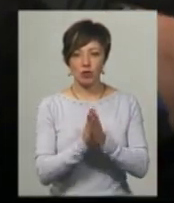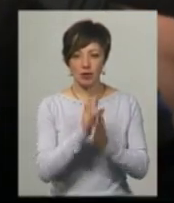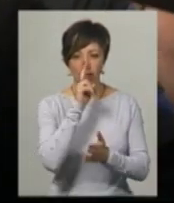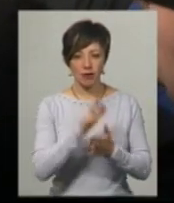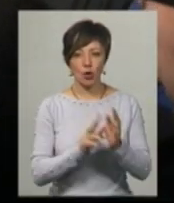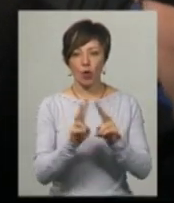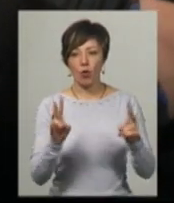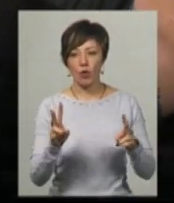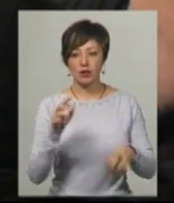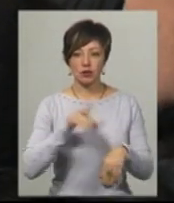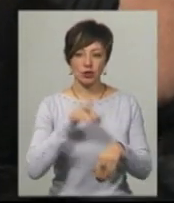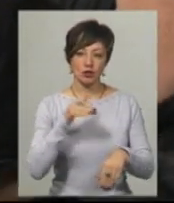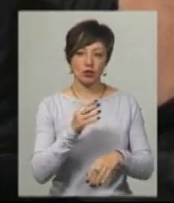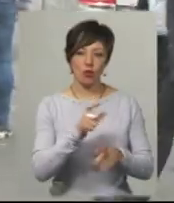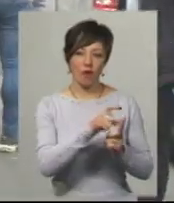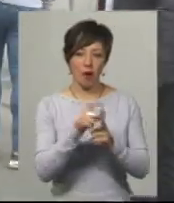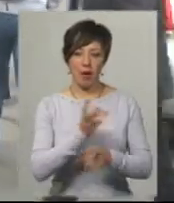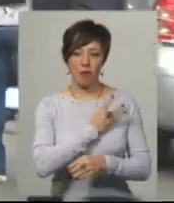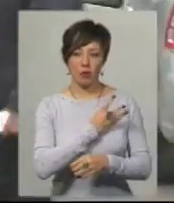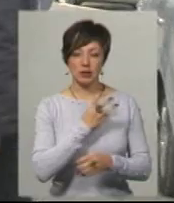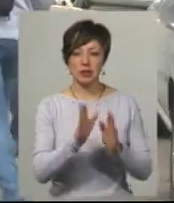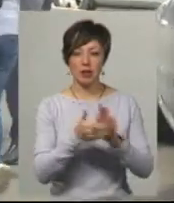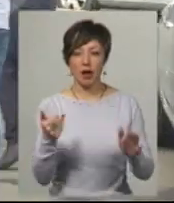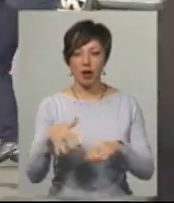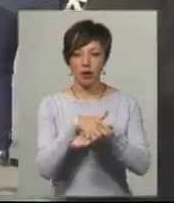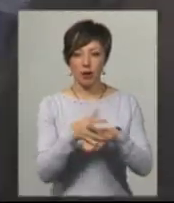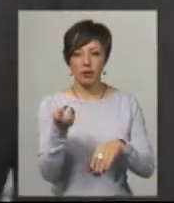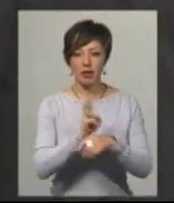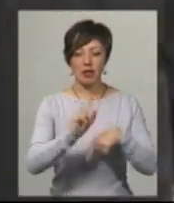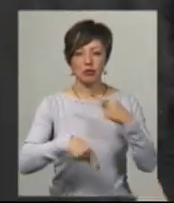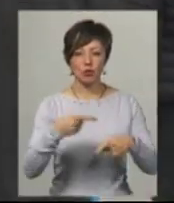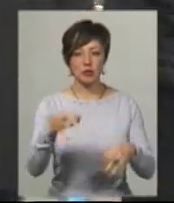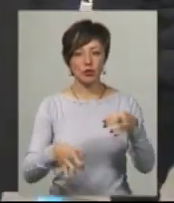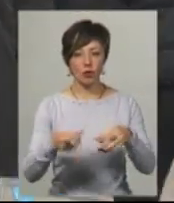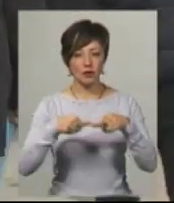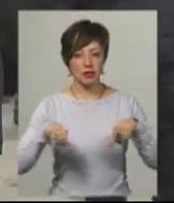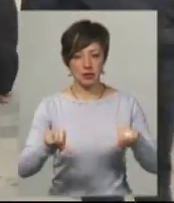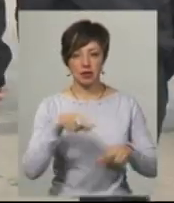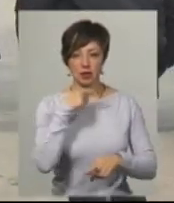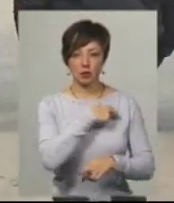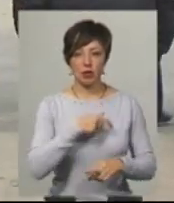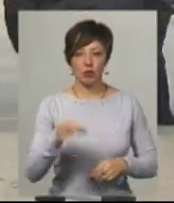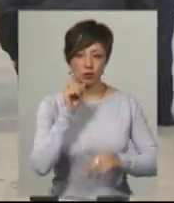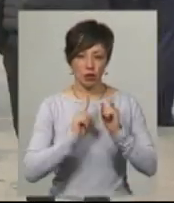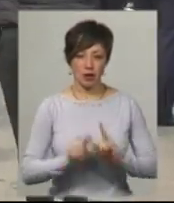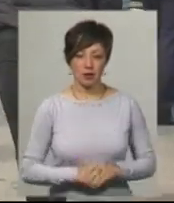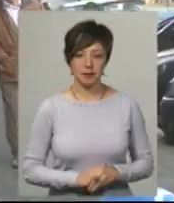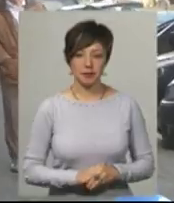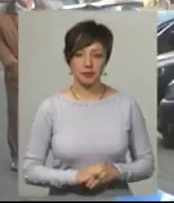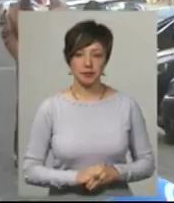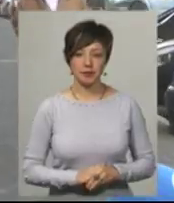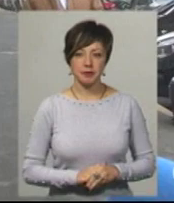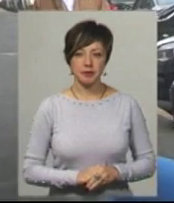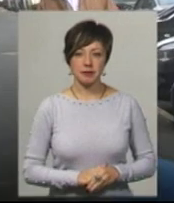вибачення, кого там десь задів, словами на емоціях. Закликає громадськість прийти на наступне судове засідання, каже депутат обласної ради Віктор Бурлик.